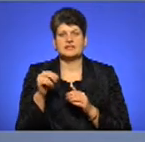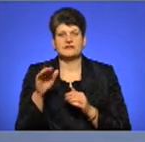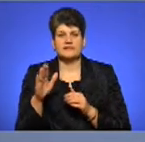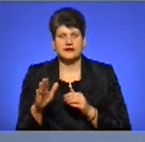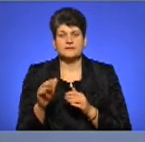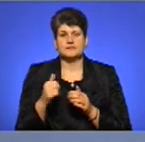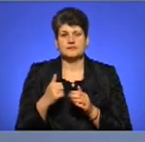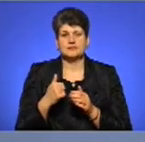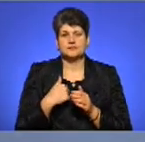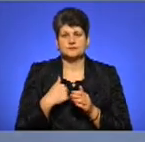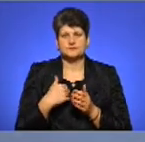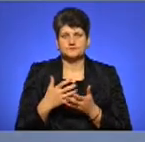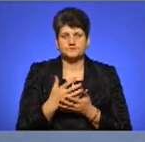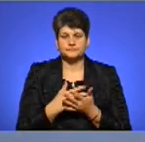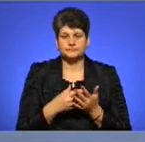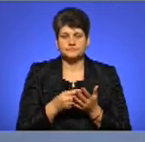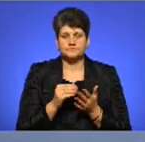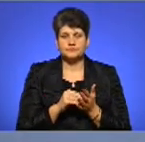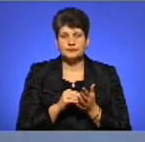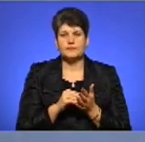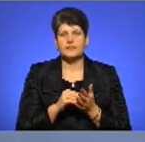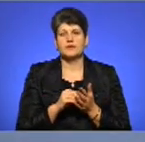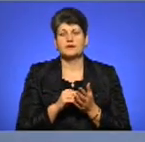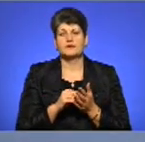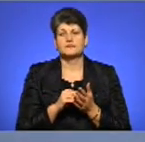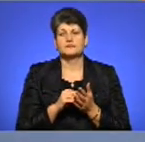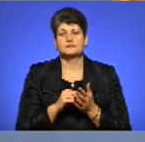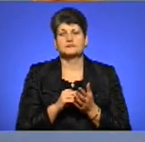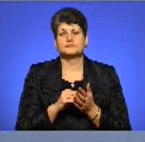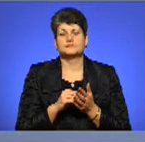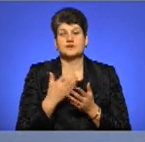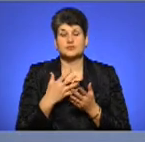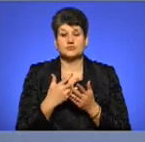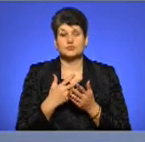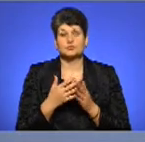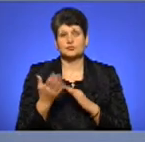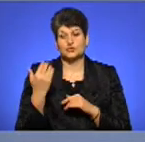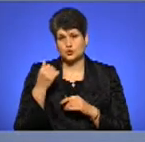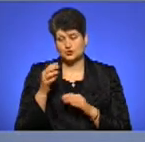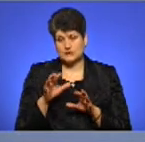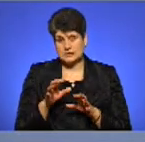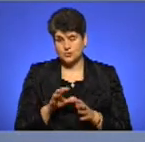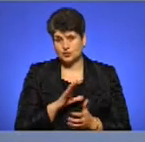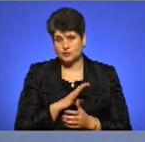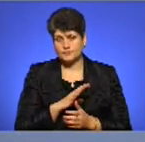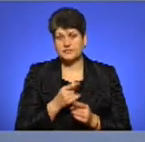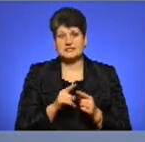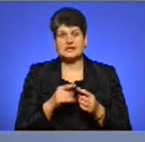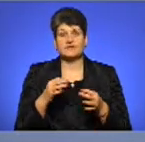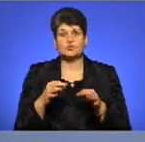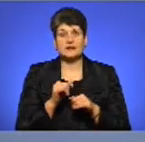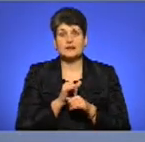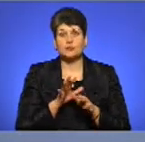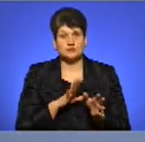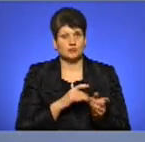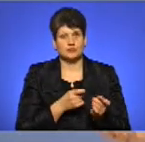потім ще треба не забути, що нам треба буде поставити на облік цю машину. Якщо по минулому закону, цей автомобіль взагалі не можна